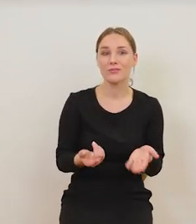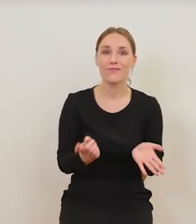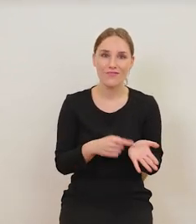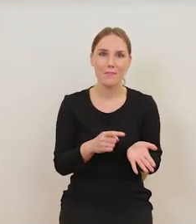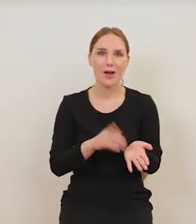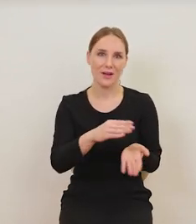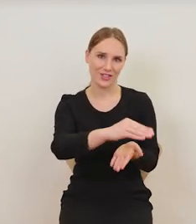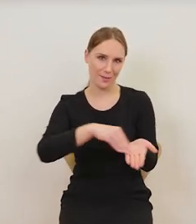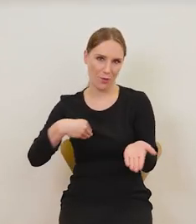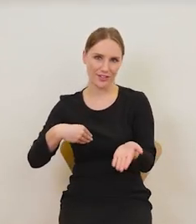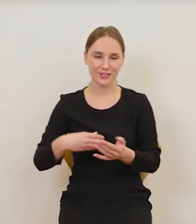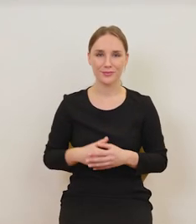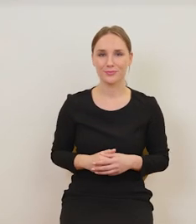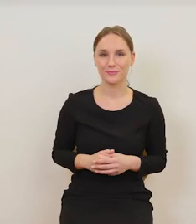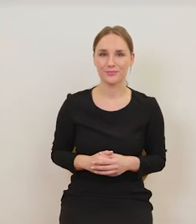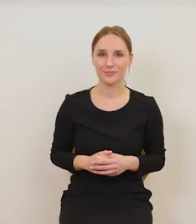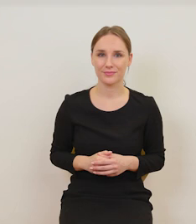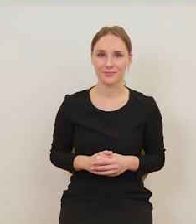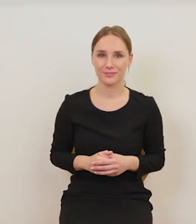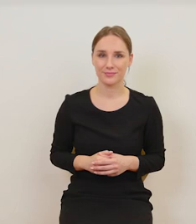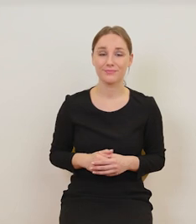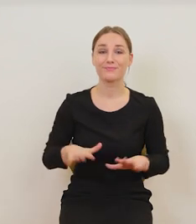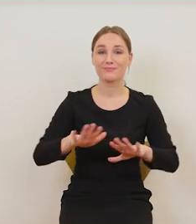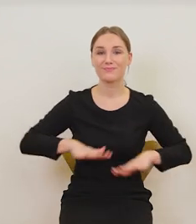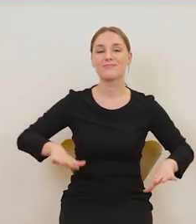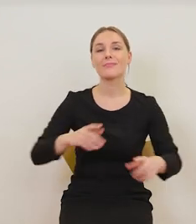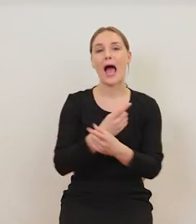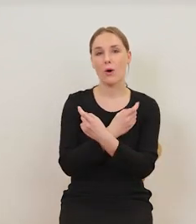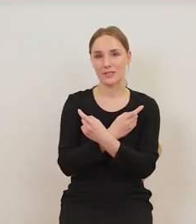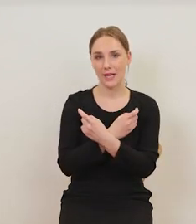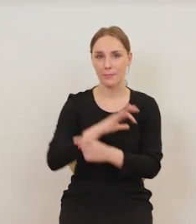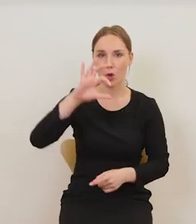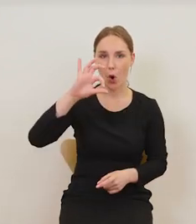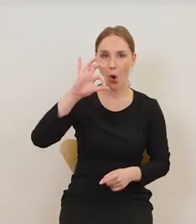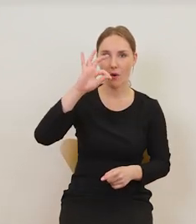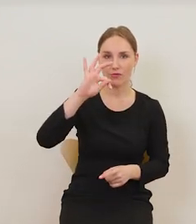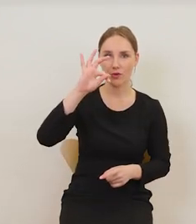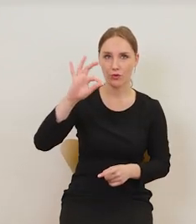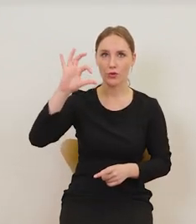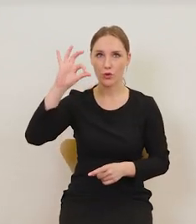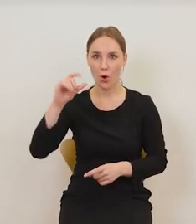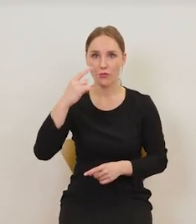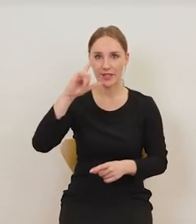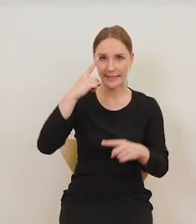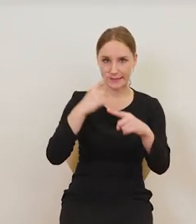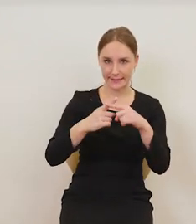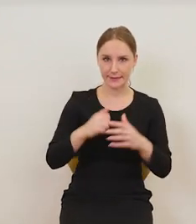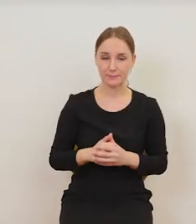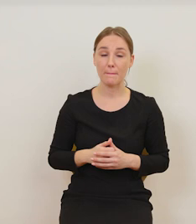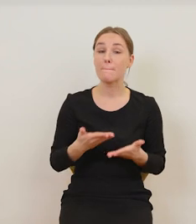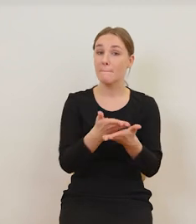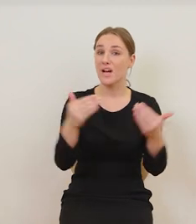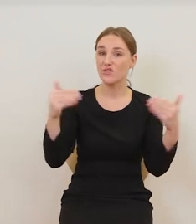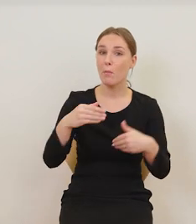wypłaty. W końcu Austria. Otto Dix. Ten obraz mogą Państwo zobaczyć w